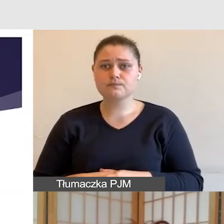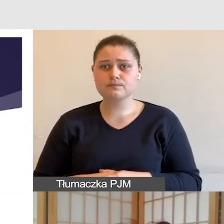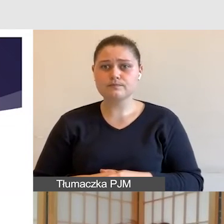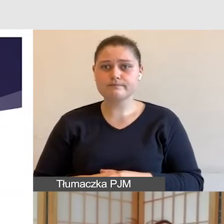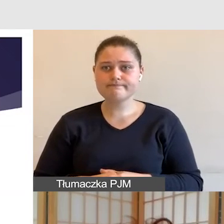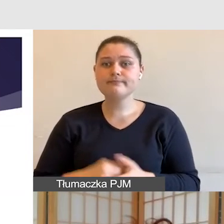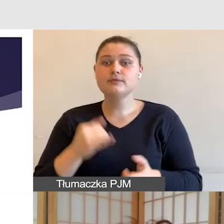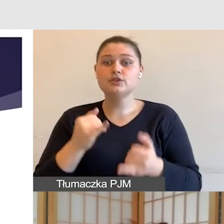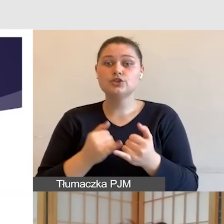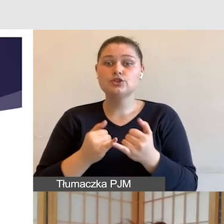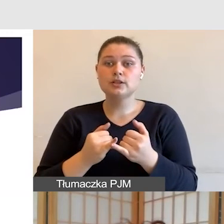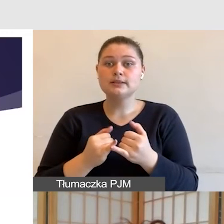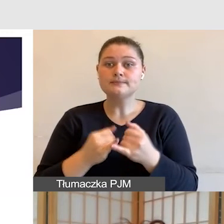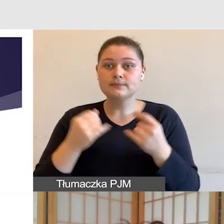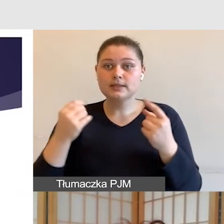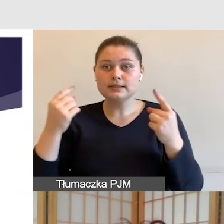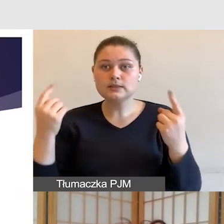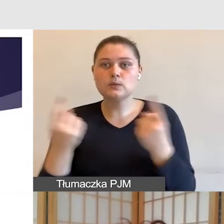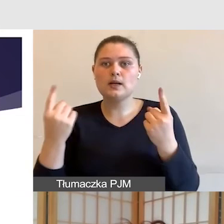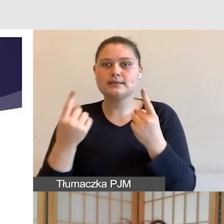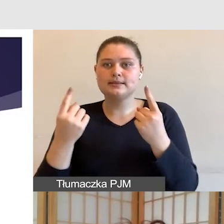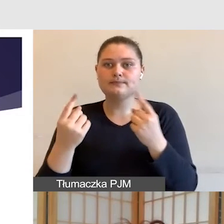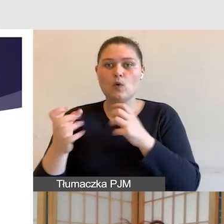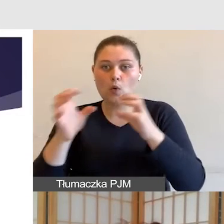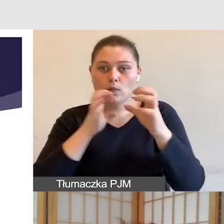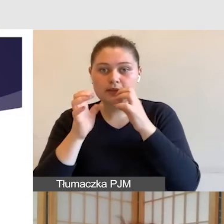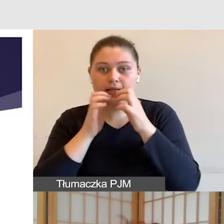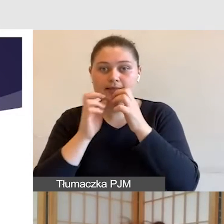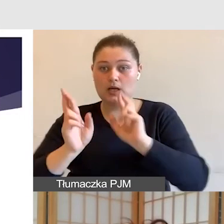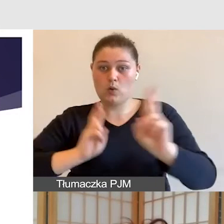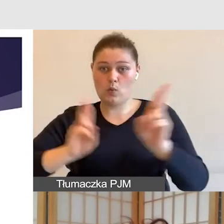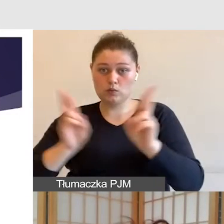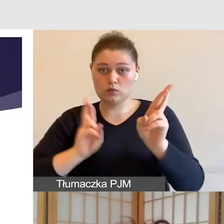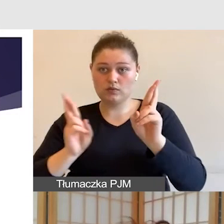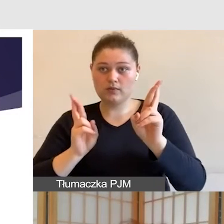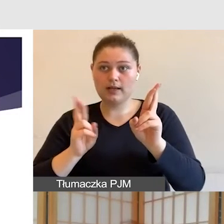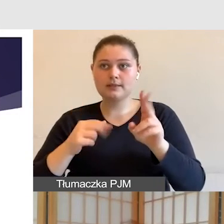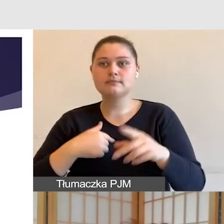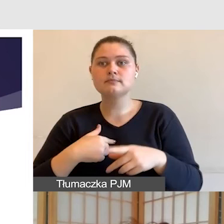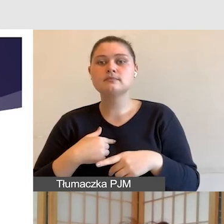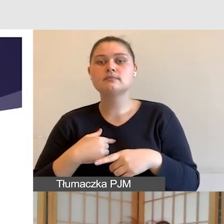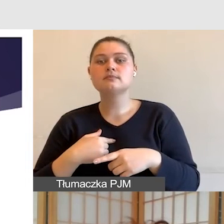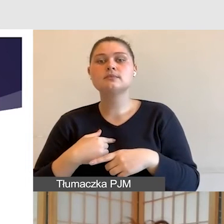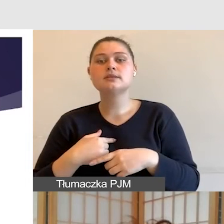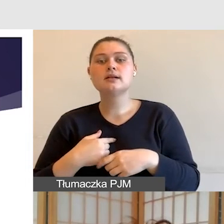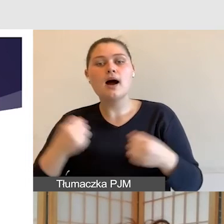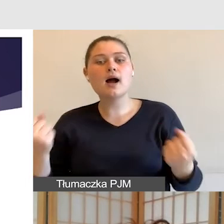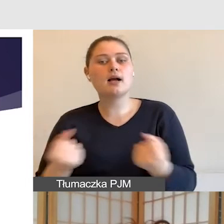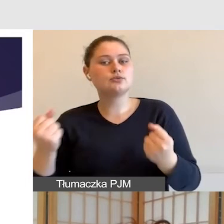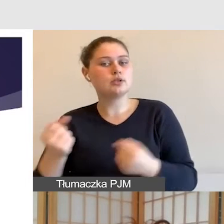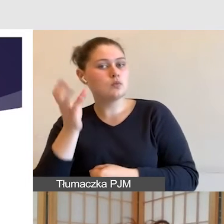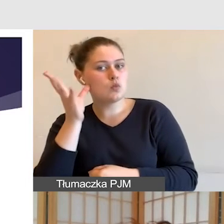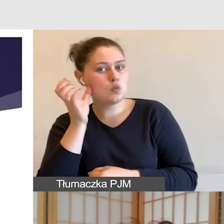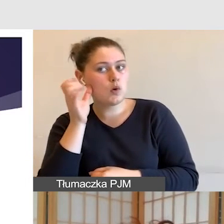komunikację audialną, to tutaj widzimy, że jeżeli angażujemy głównie nasz zmysł słuchu, to aż 40%